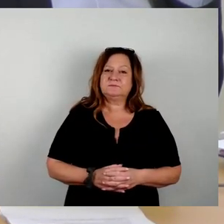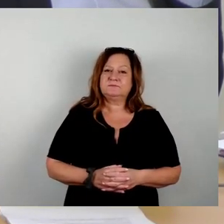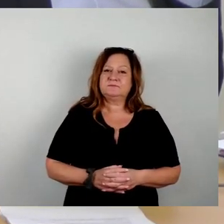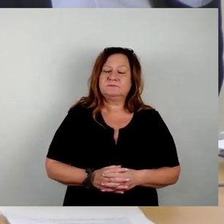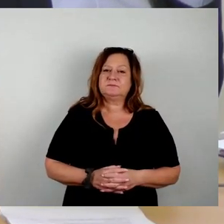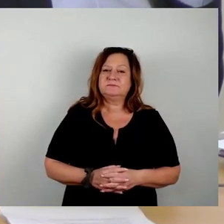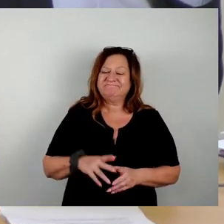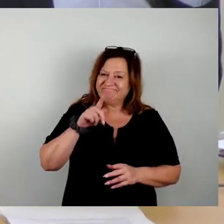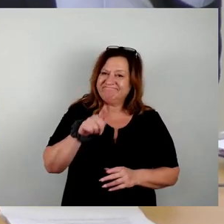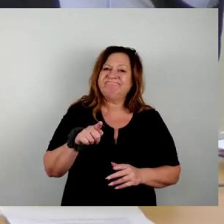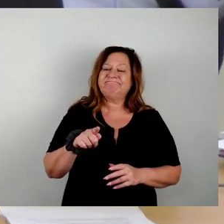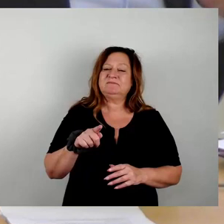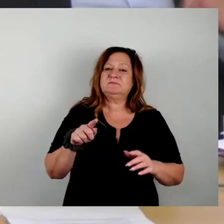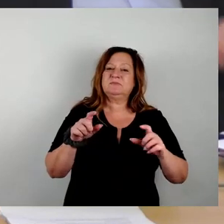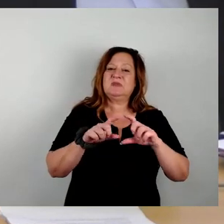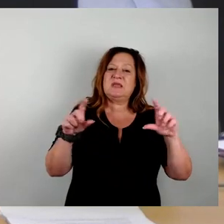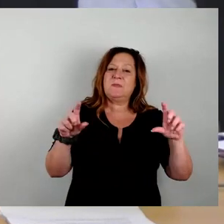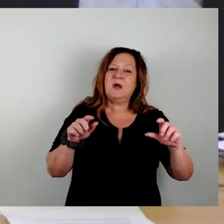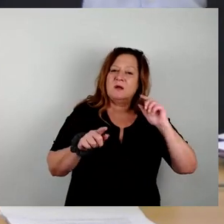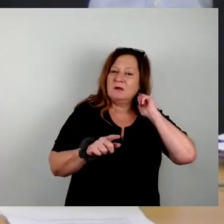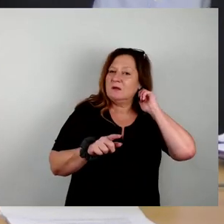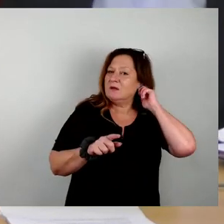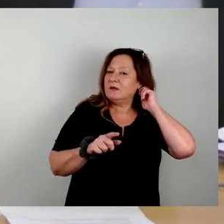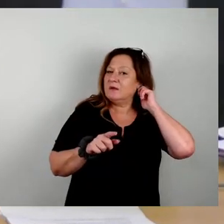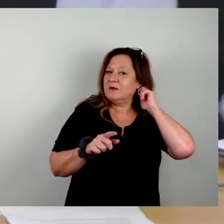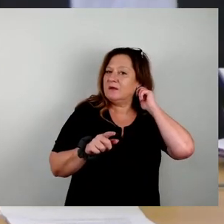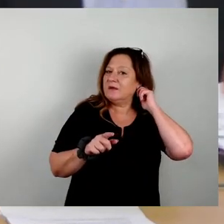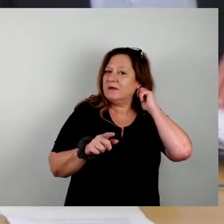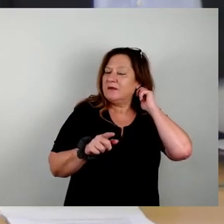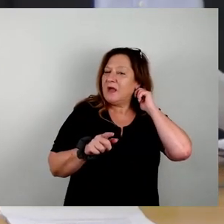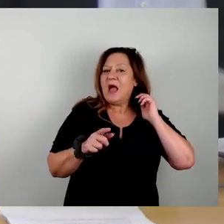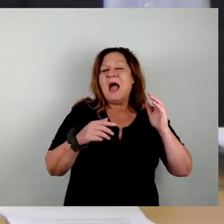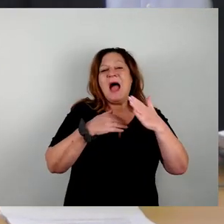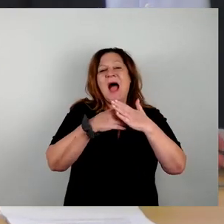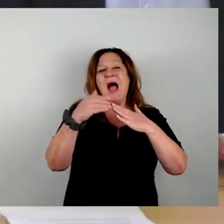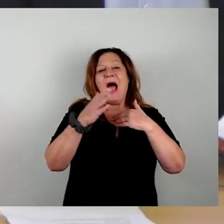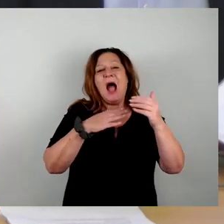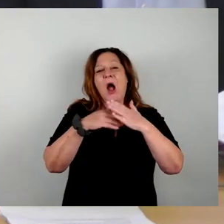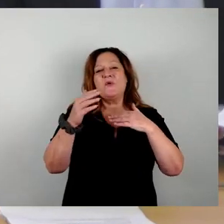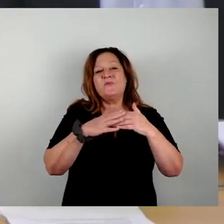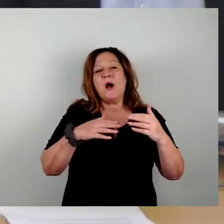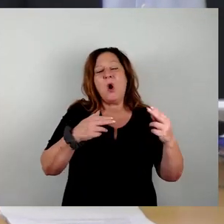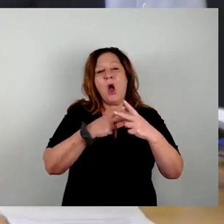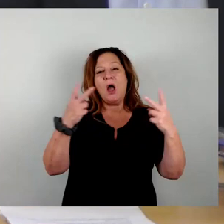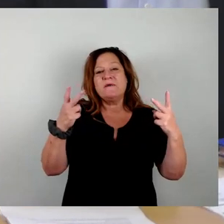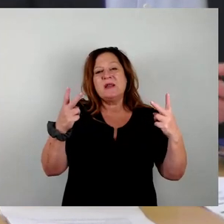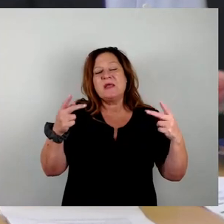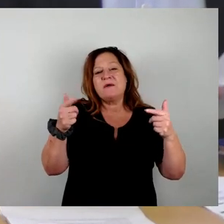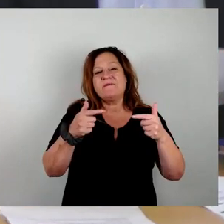Zuwendung der Landeshauptschäfte für den Aufbau des öffentlichen Wasserversorgungen zur industriellen Entwicklung des